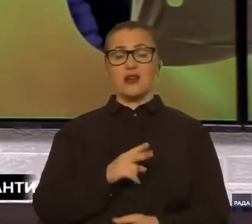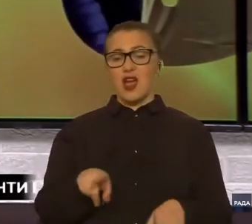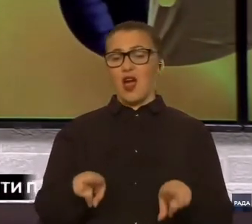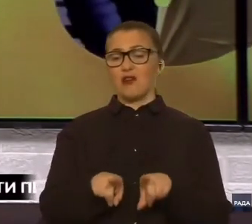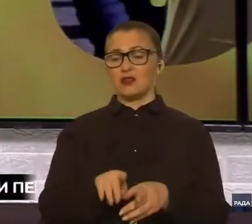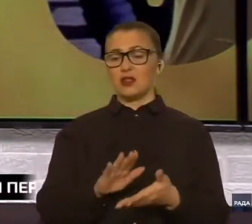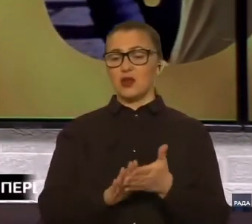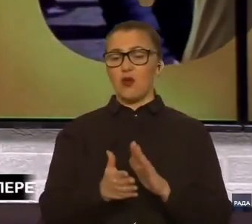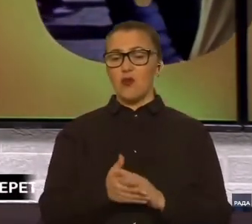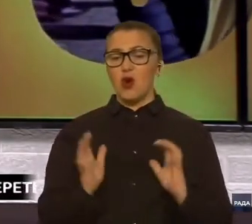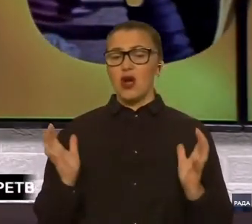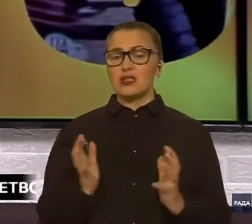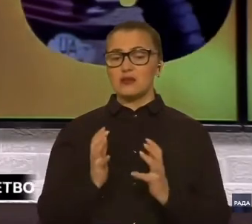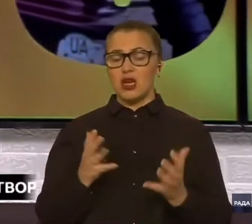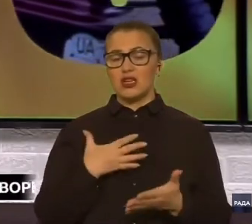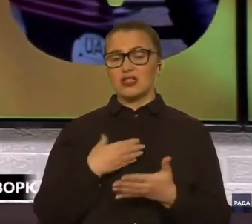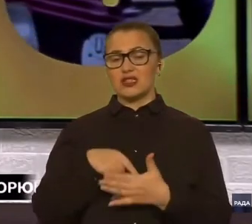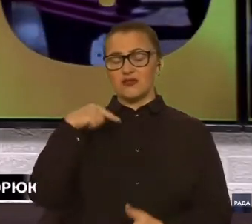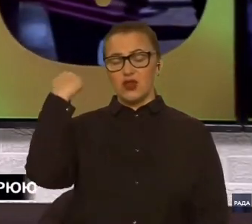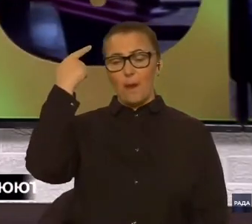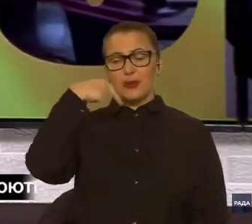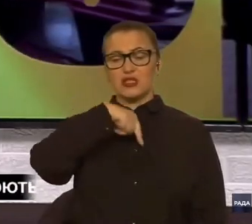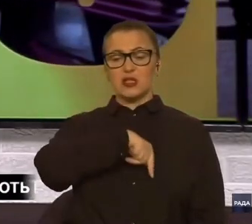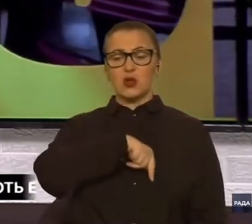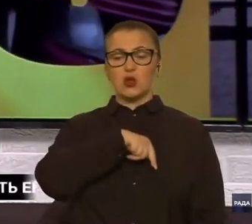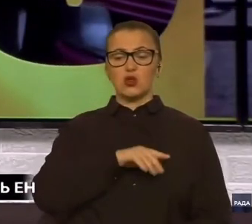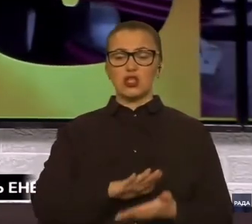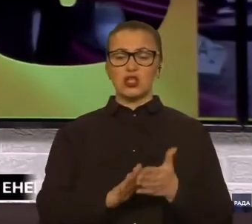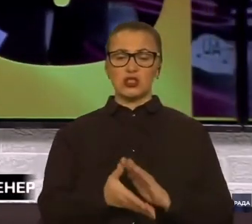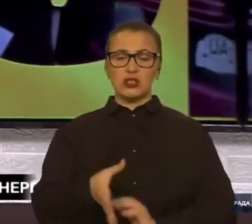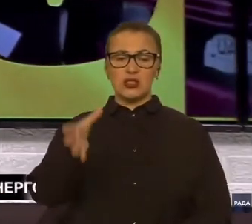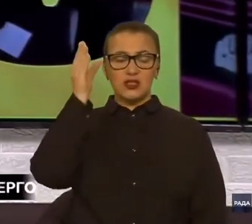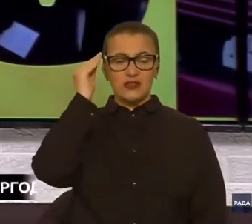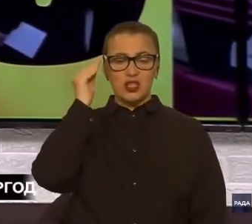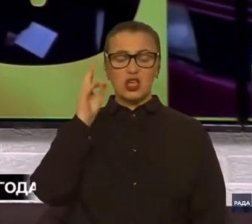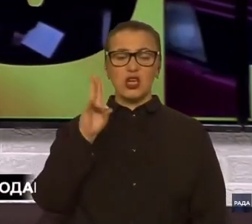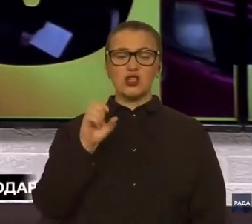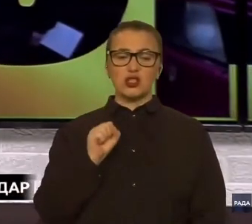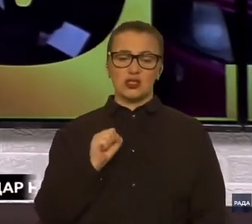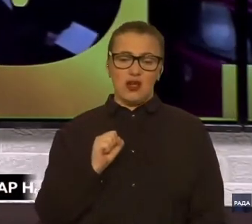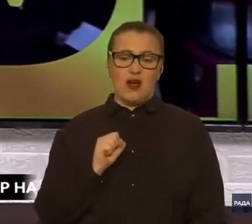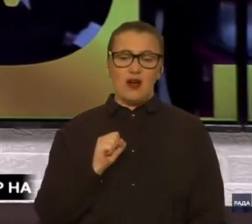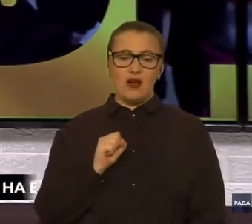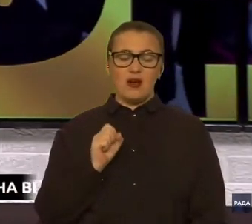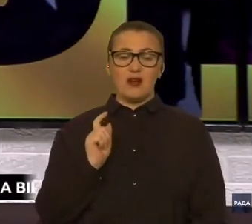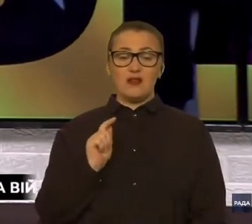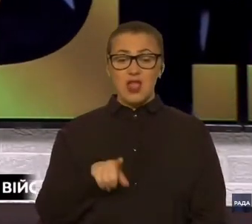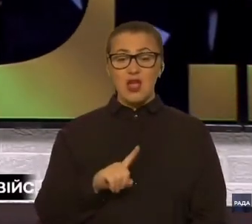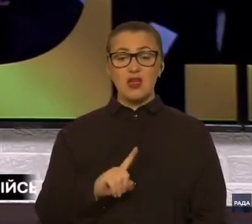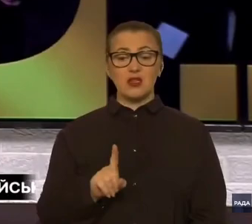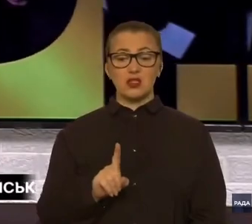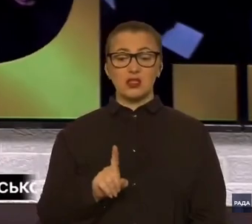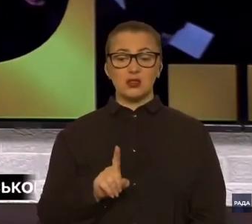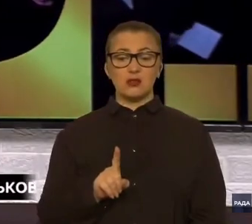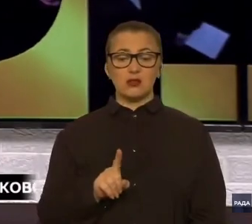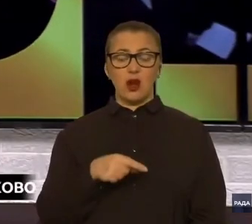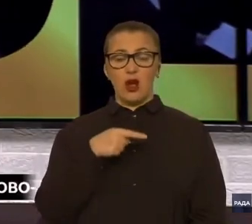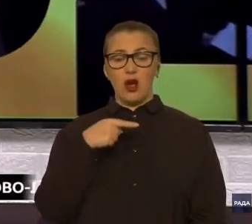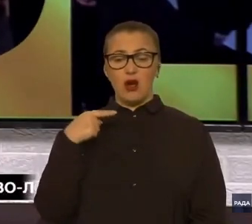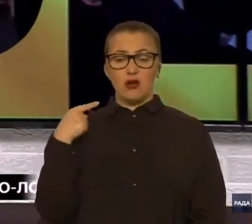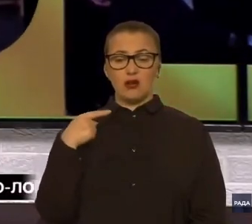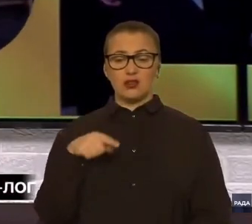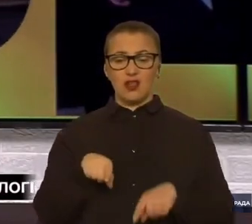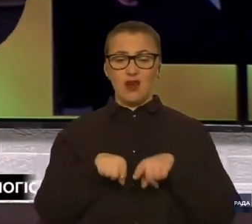зберегти свій психологічний стан, зважаючи особливо ще й на те, що Росія